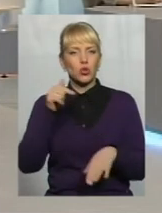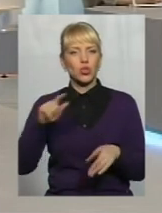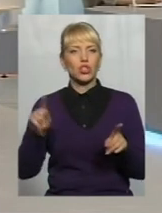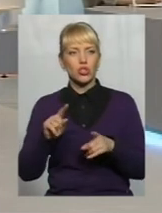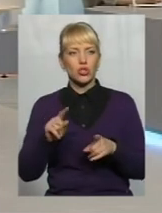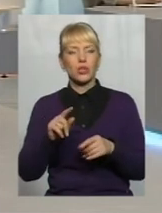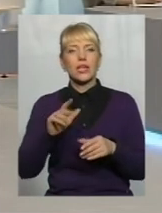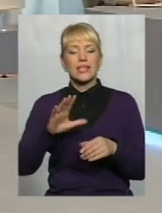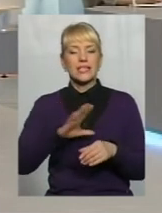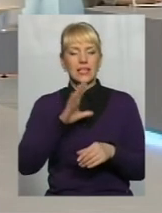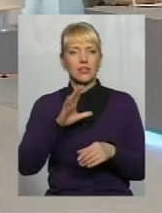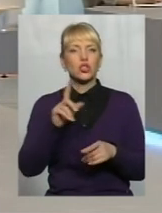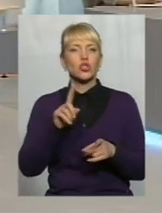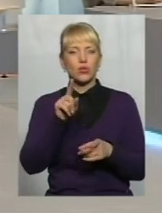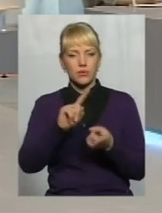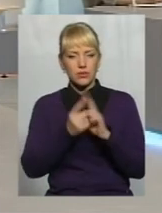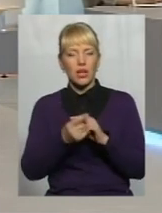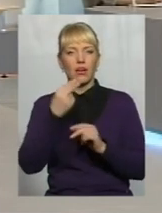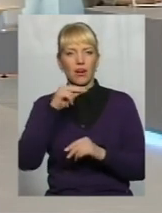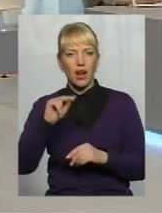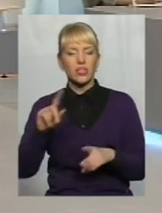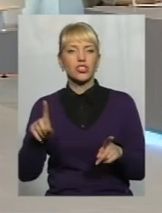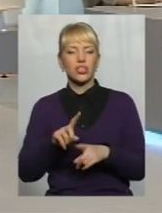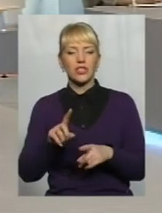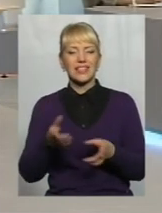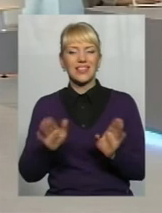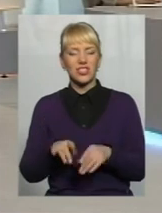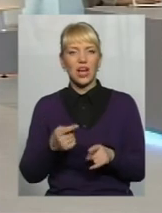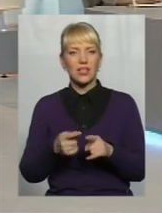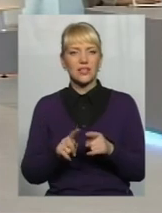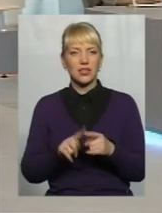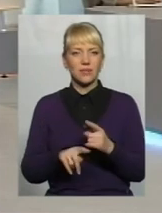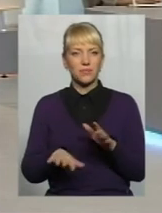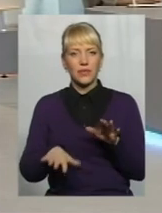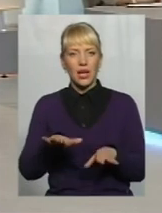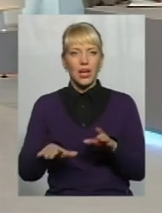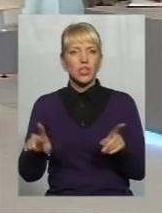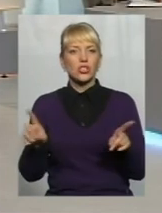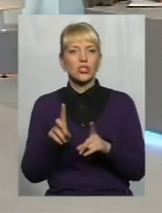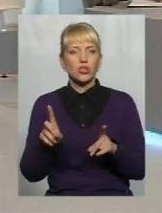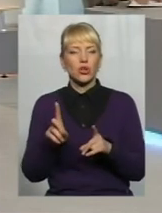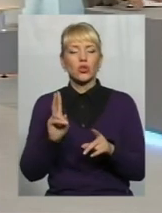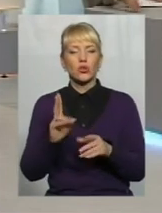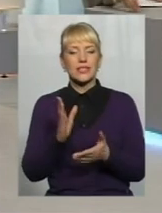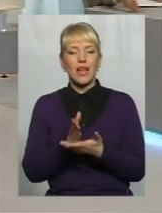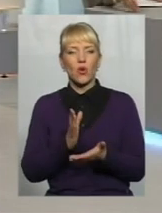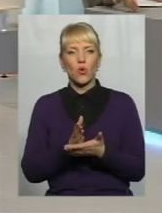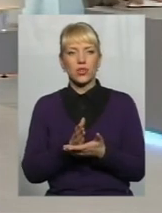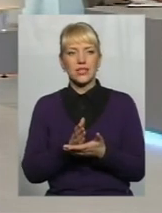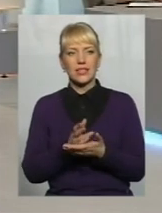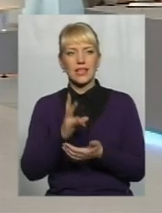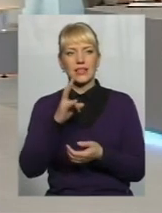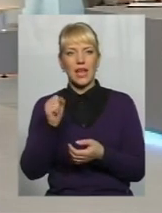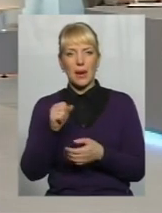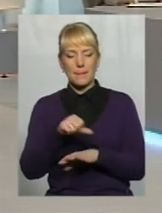стало їм краще. Але залишається той скепсис, що тим, хто знаходиться на